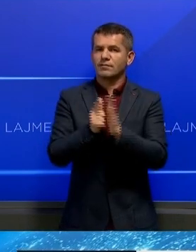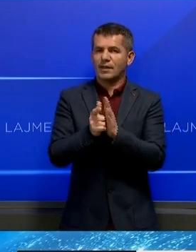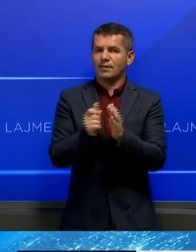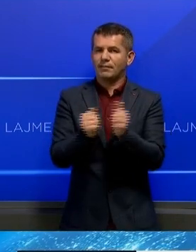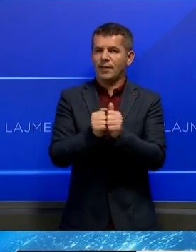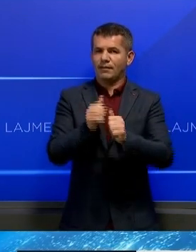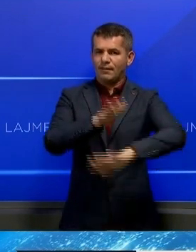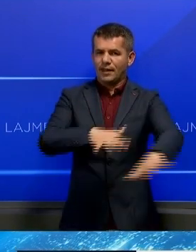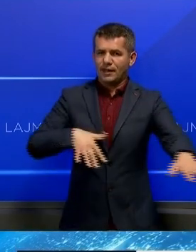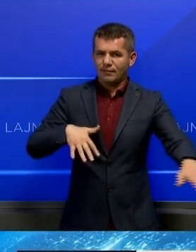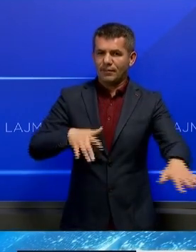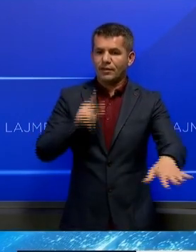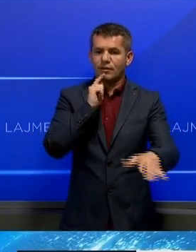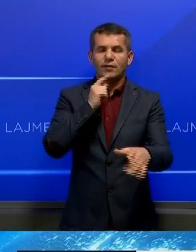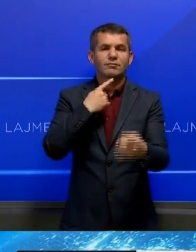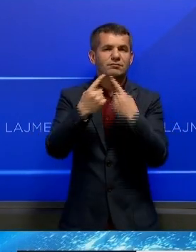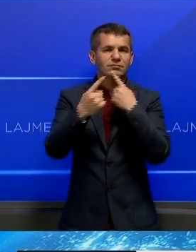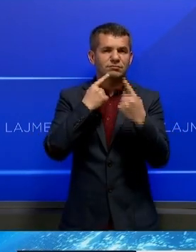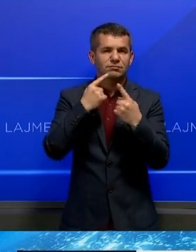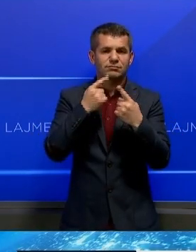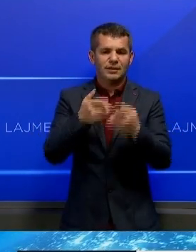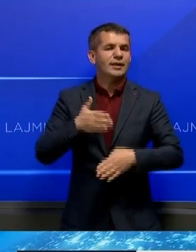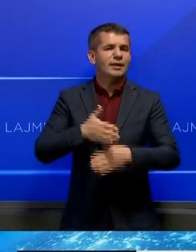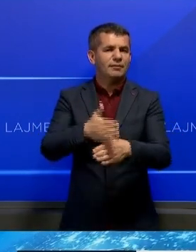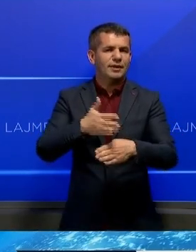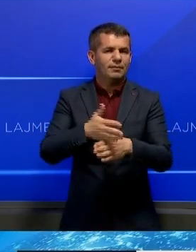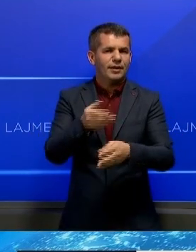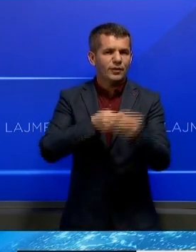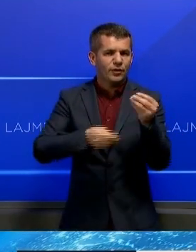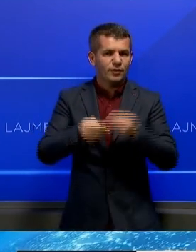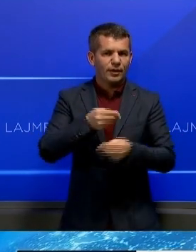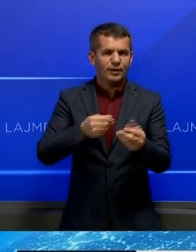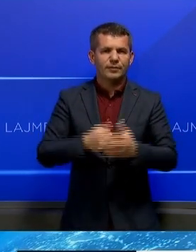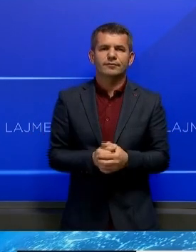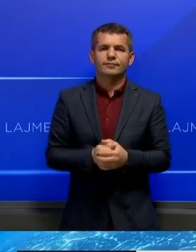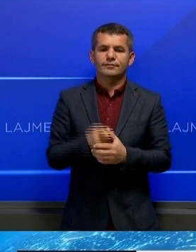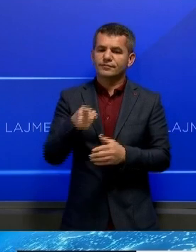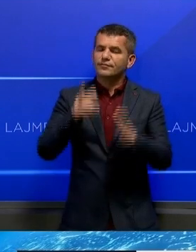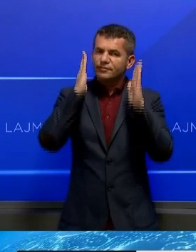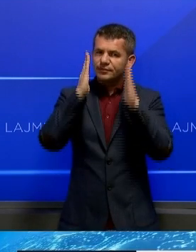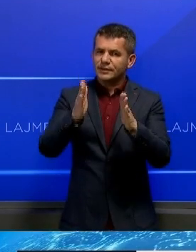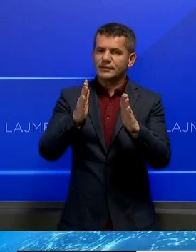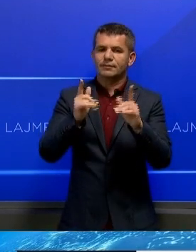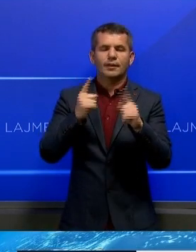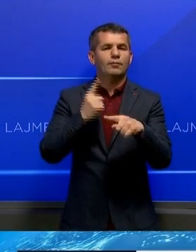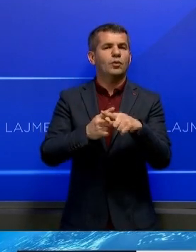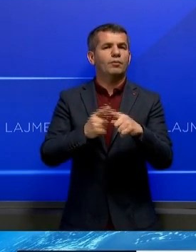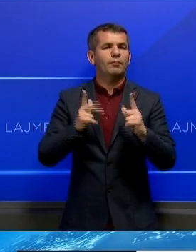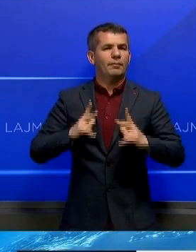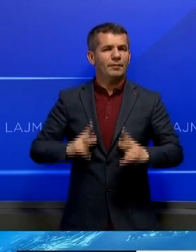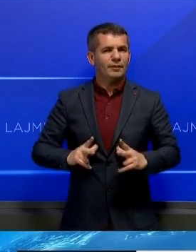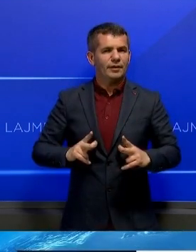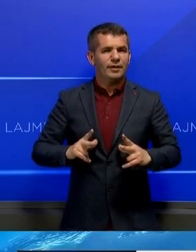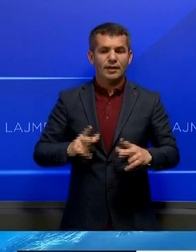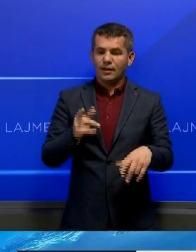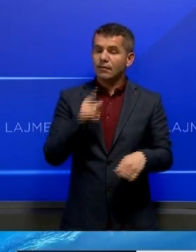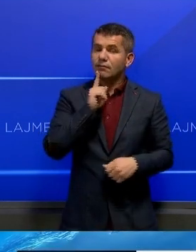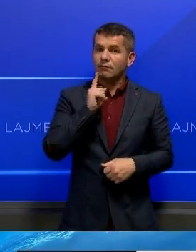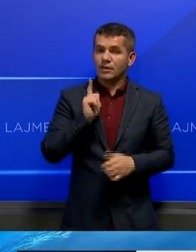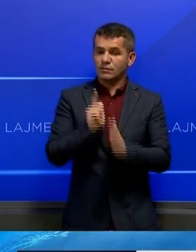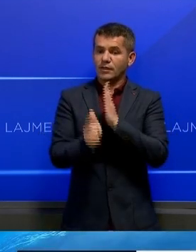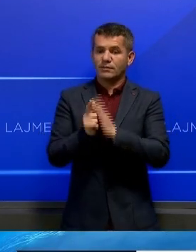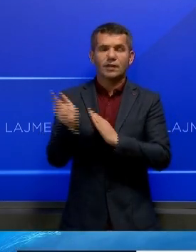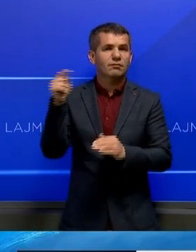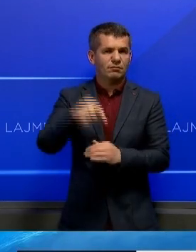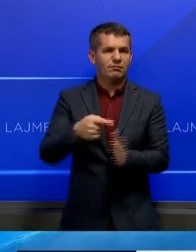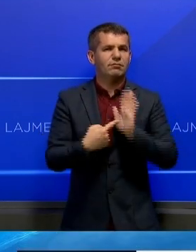bashk me rishikimin e bugjetit do tjetë edhe pakoja për imkëmbje ekonomike. Kini besim, kini edhe pak durim edhe shumë shpet do tjemi para ju shkëtu